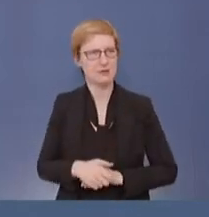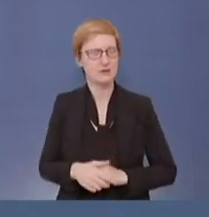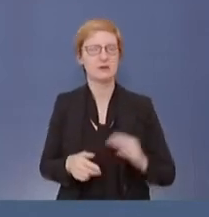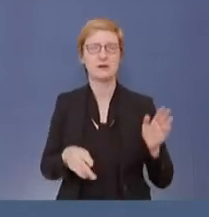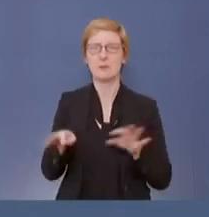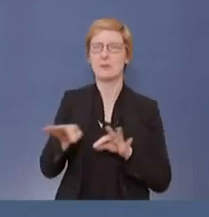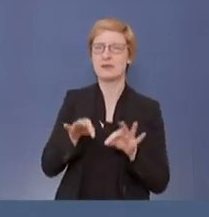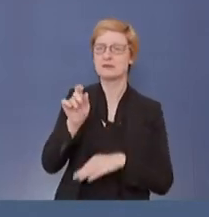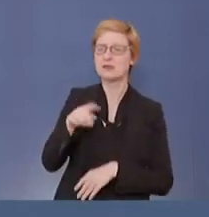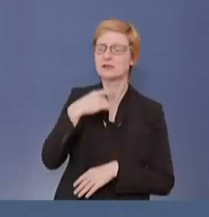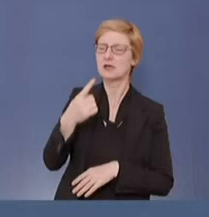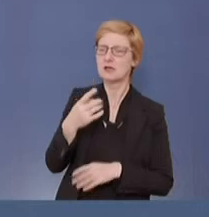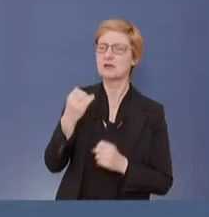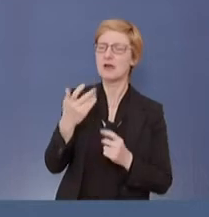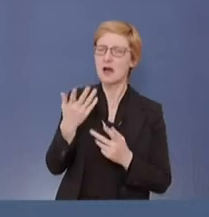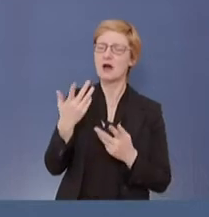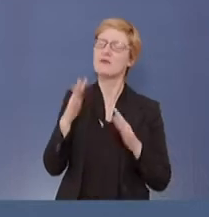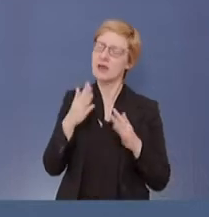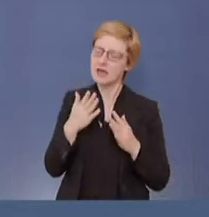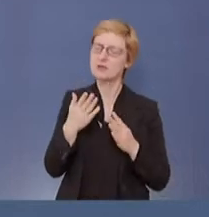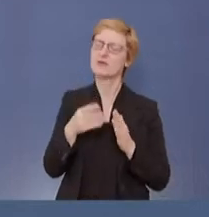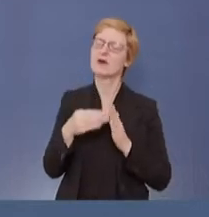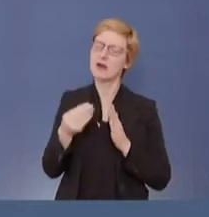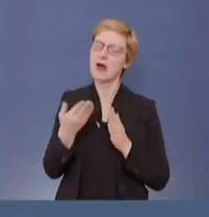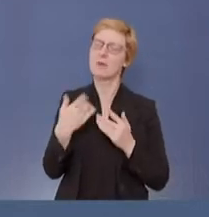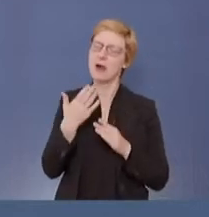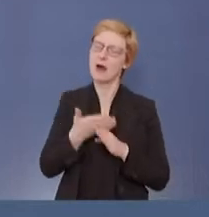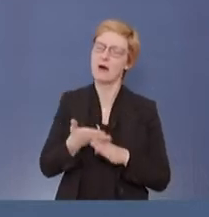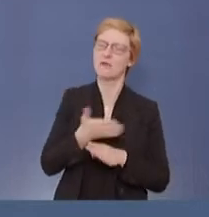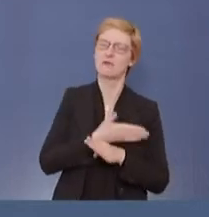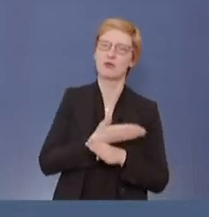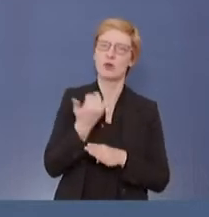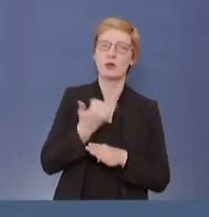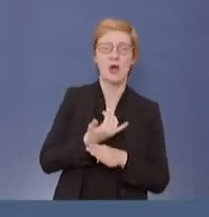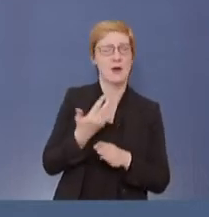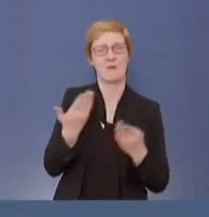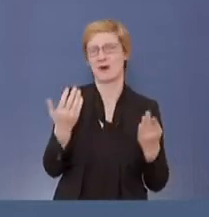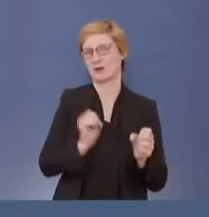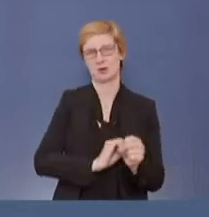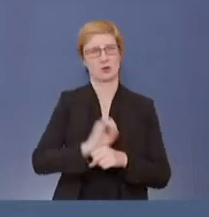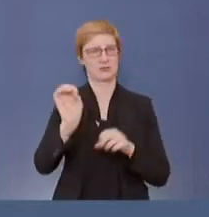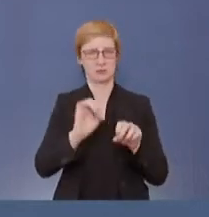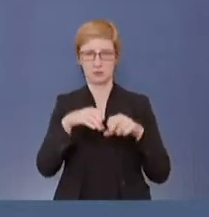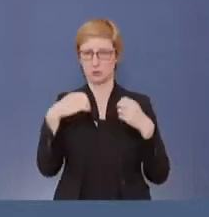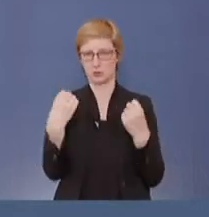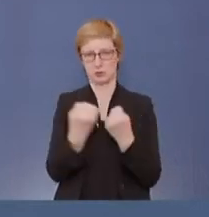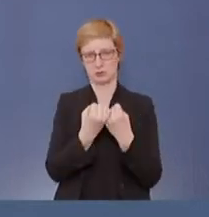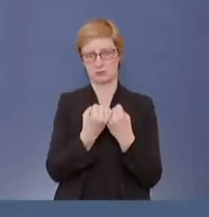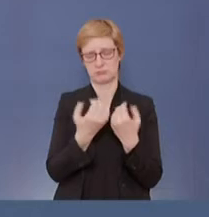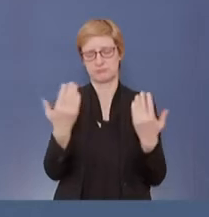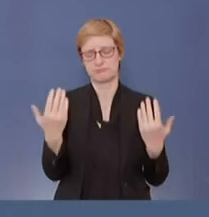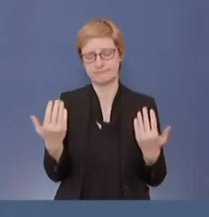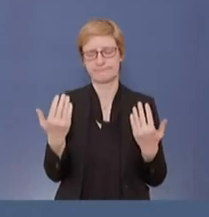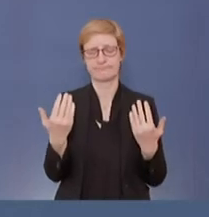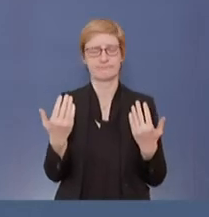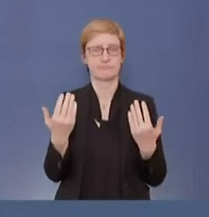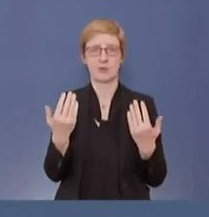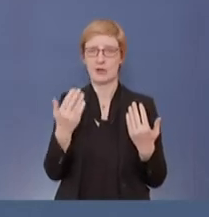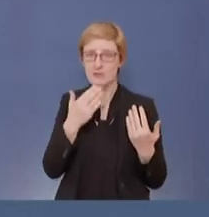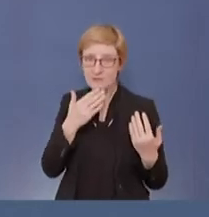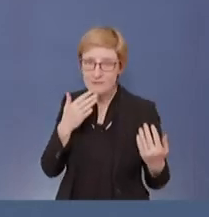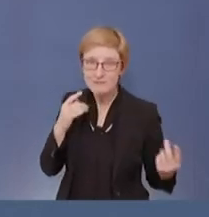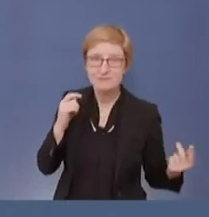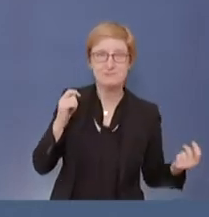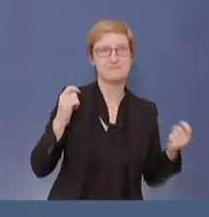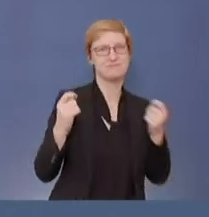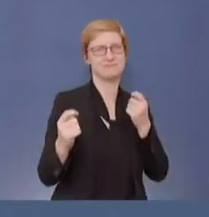ein bisschen früher den Vertrag schließen können. Es hätte aber in der Situation nichts geändert oder nicht wesentlich etwas geändert.